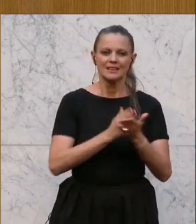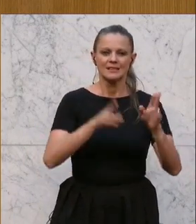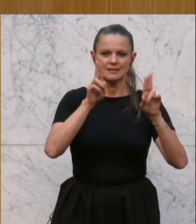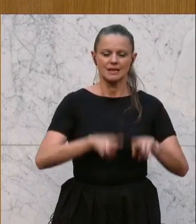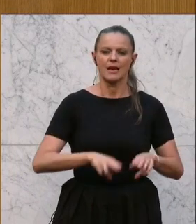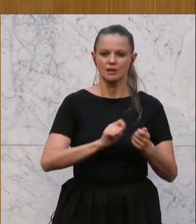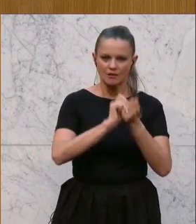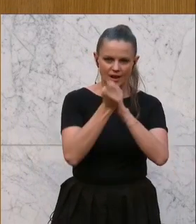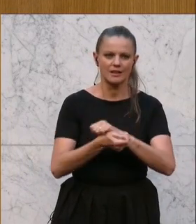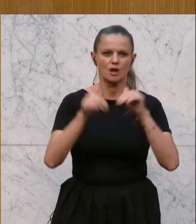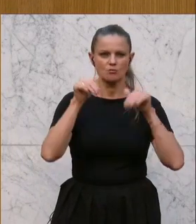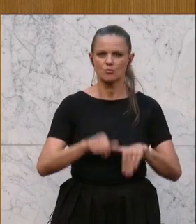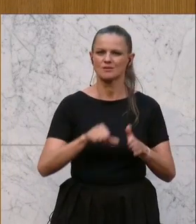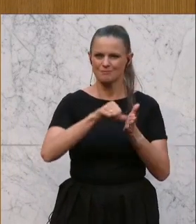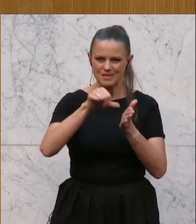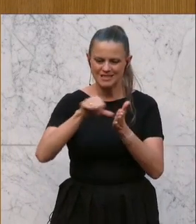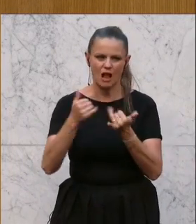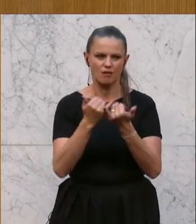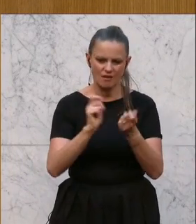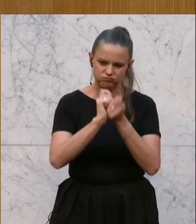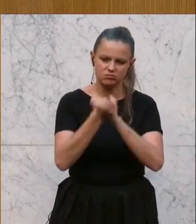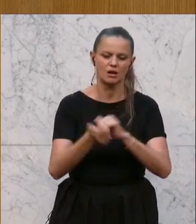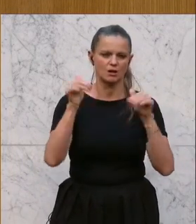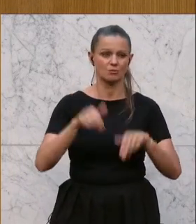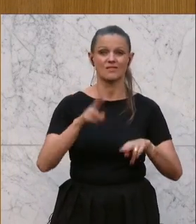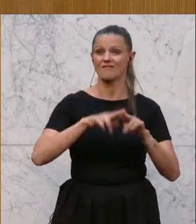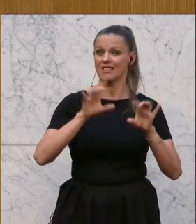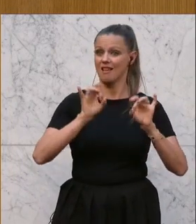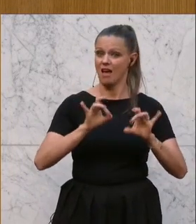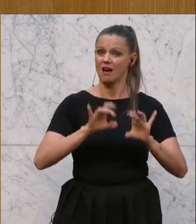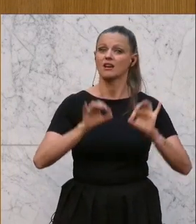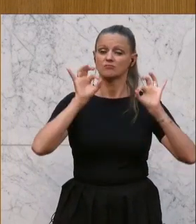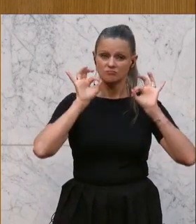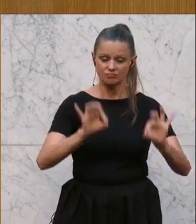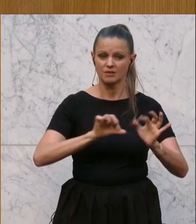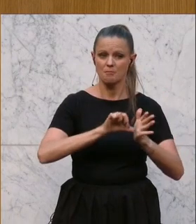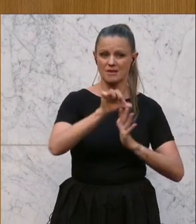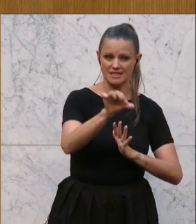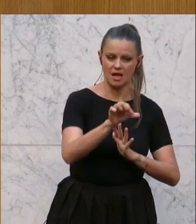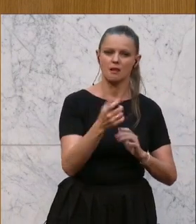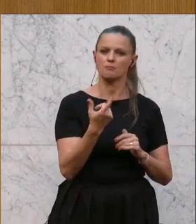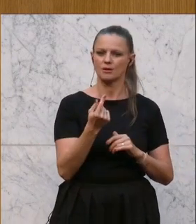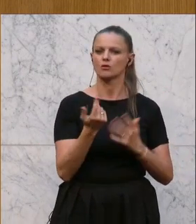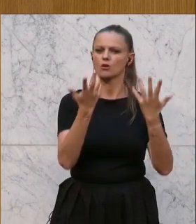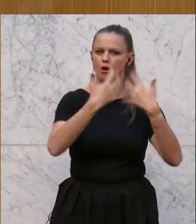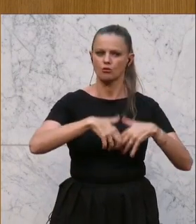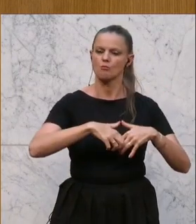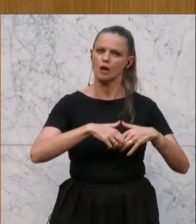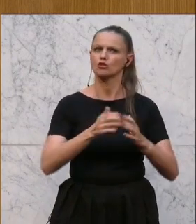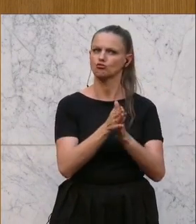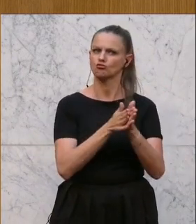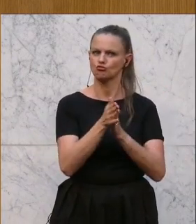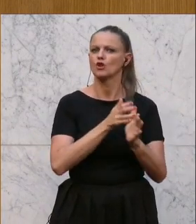drehen, an der Besoldungsschraube drehen. Denn nur wenn Sie die Lehrer entsprechend bezahlen, attraktivieren Sie damit auch